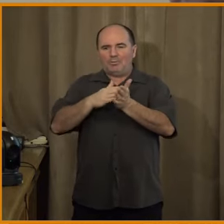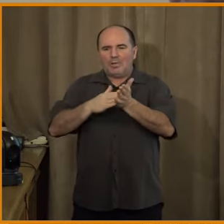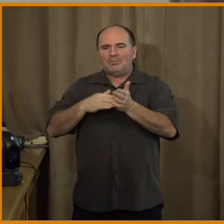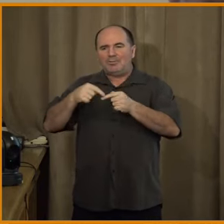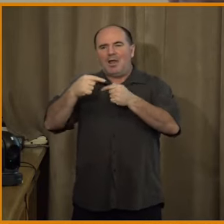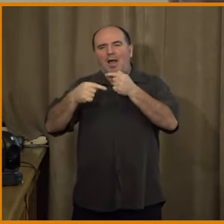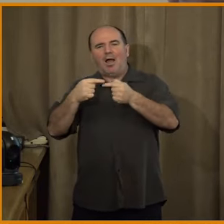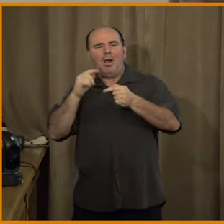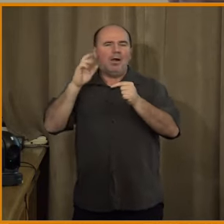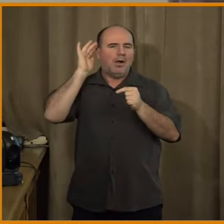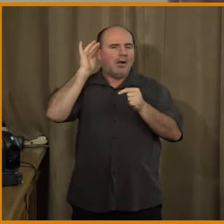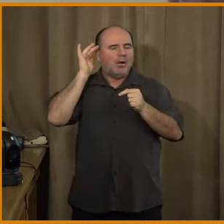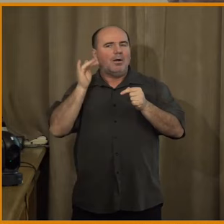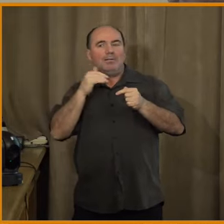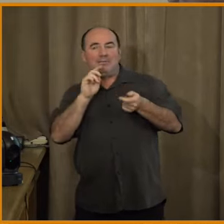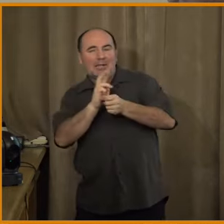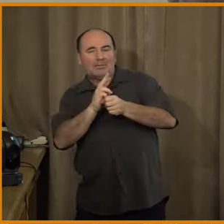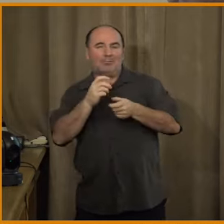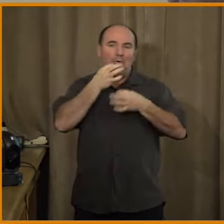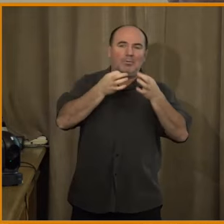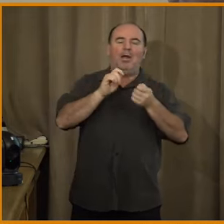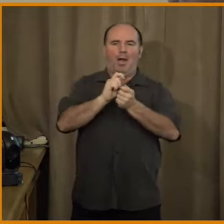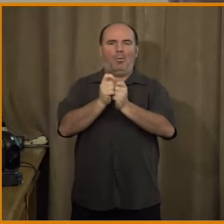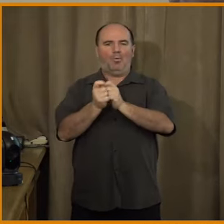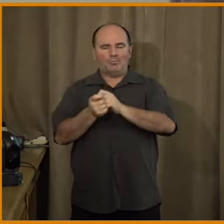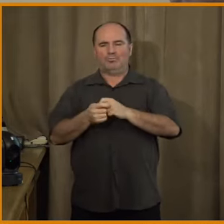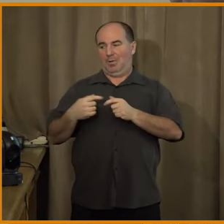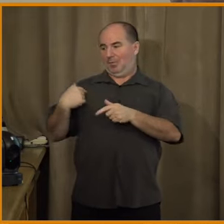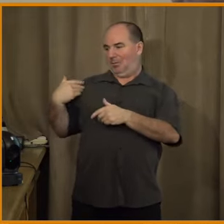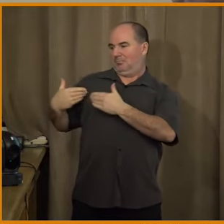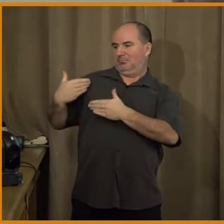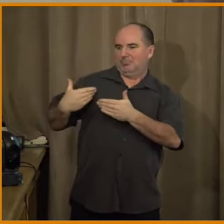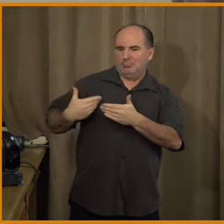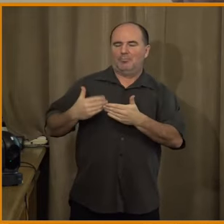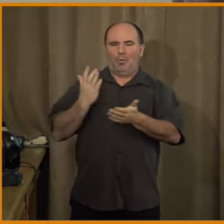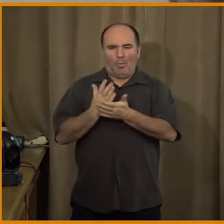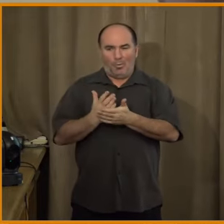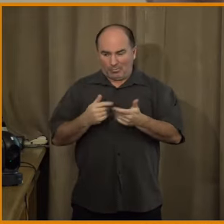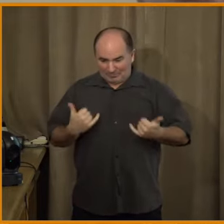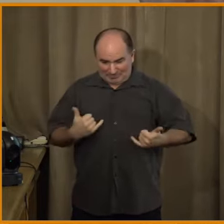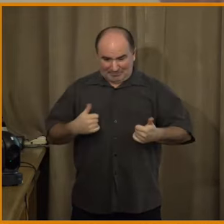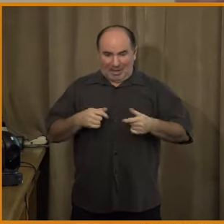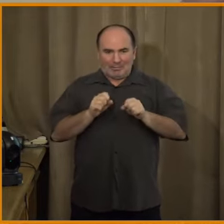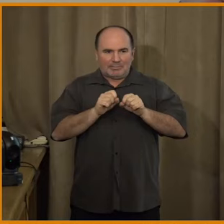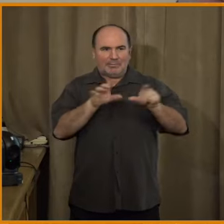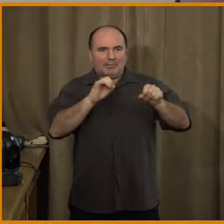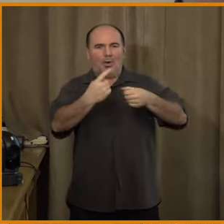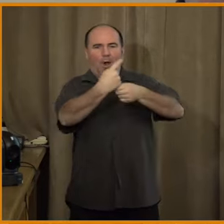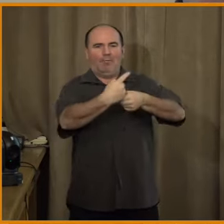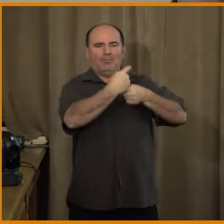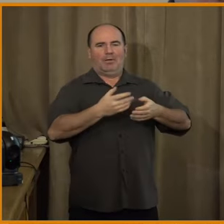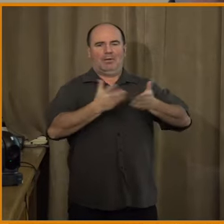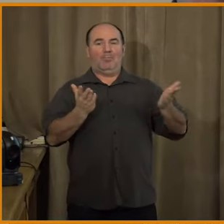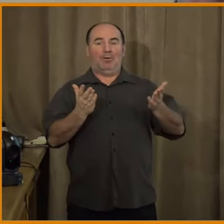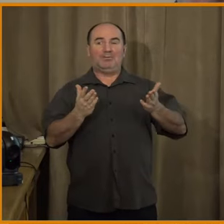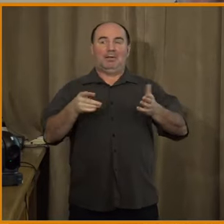k tomu, že my jsme v posledních letech toho slyšeli hodně o tom, jak dezinformační působení se zintenzivnělo v kontextu pandemie, v kontextu